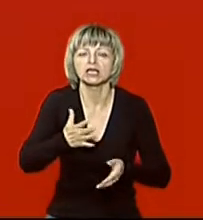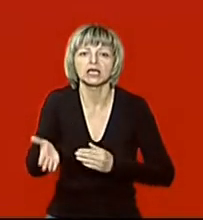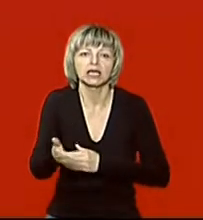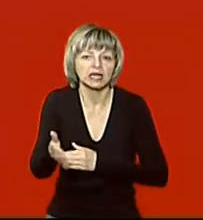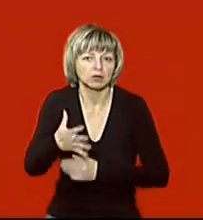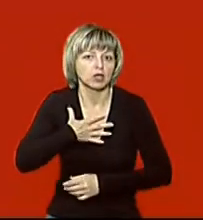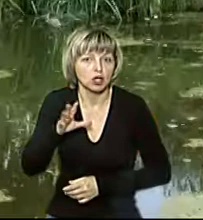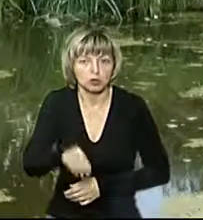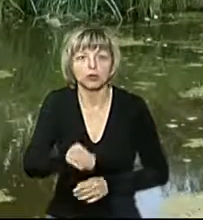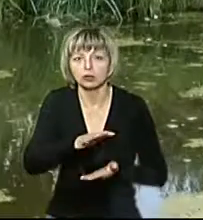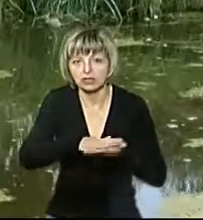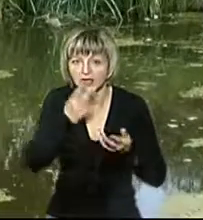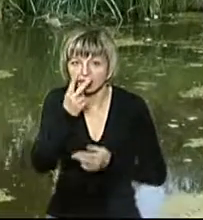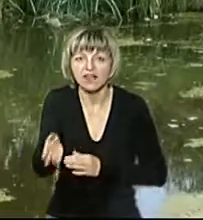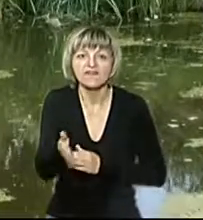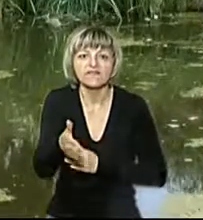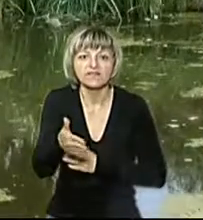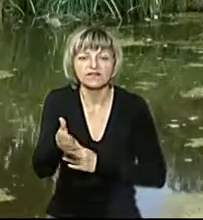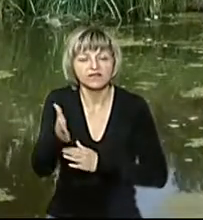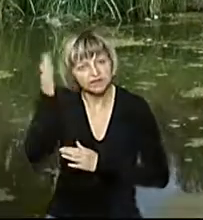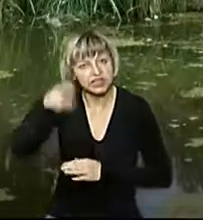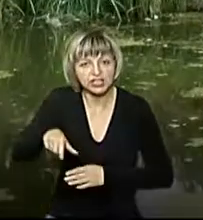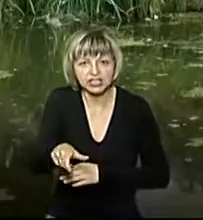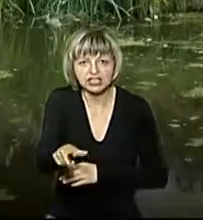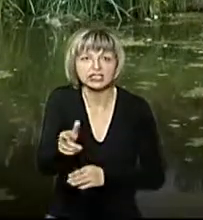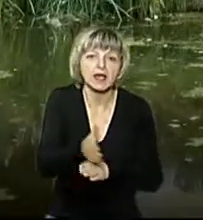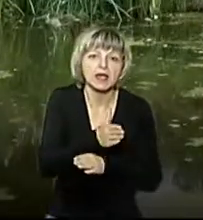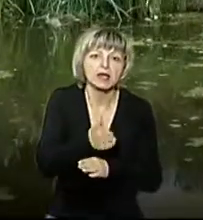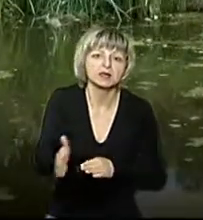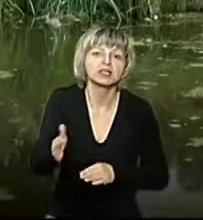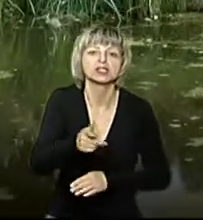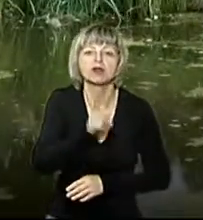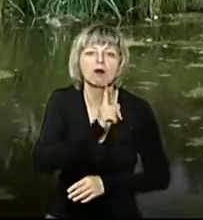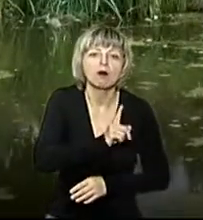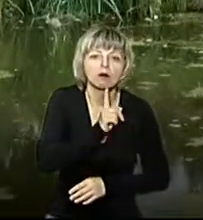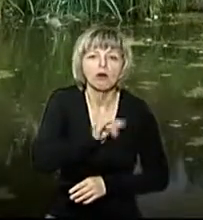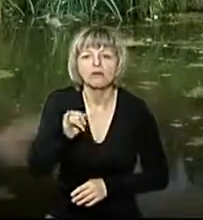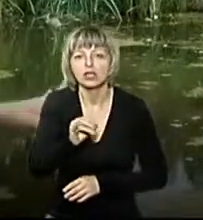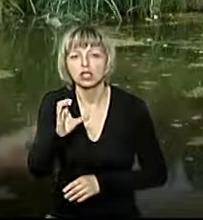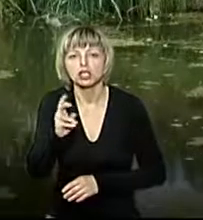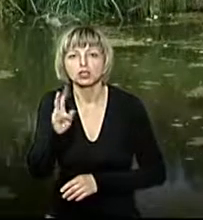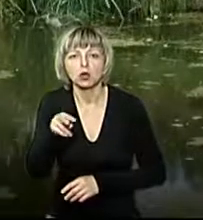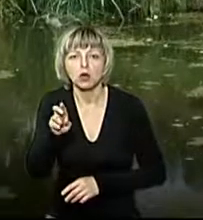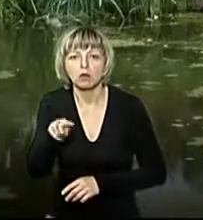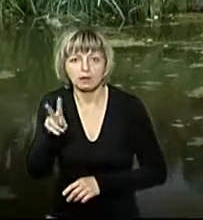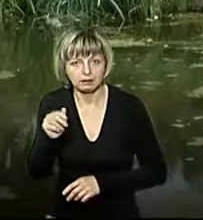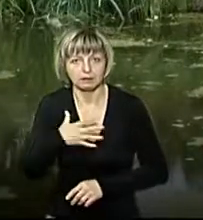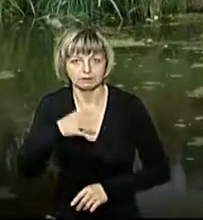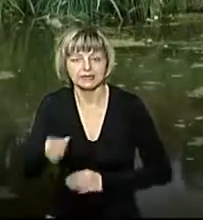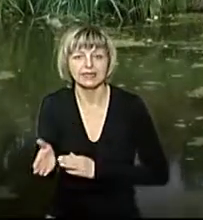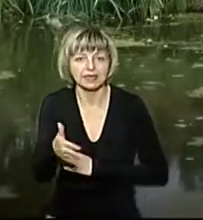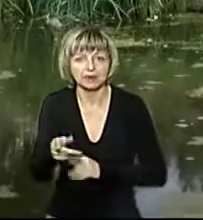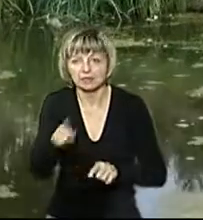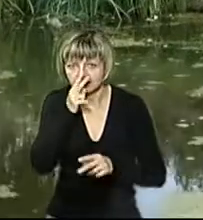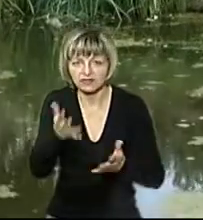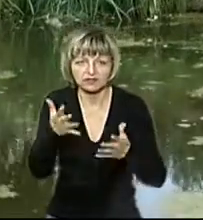матеріалі. У річ Сімлинівка, що протікає між Гороховим і Скубелкою, масово загинула риба. Так нині виглядає заплава